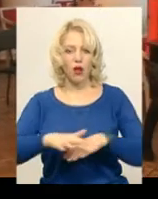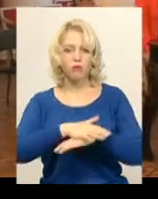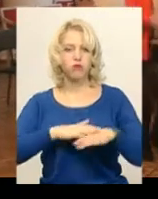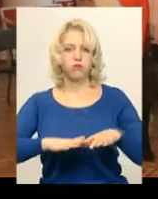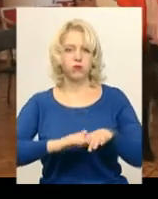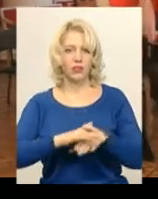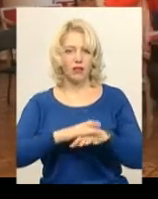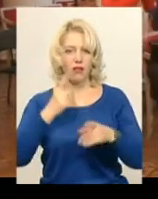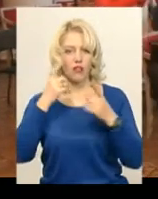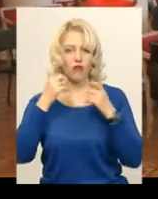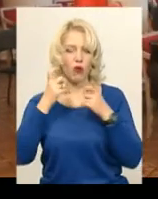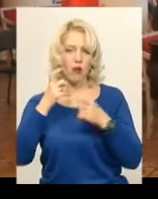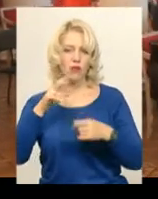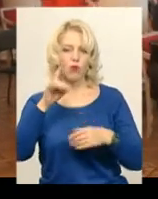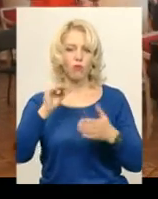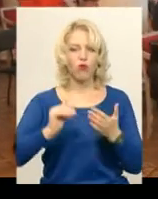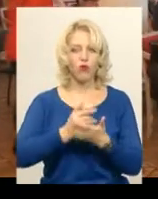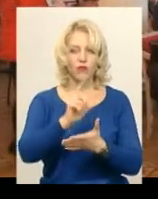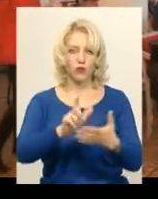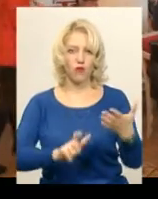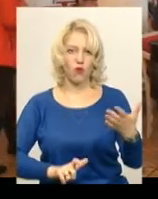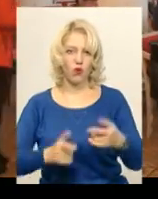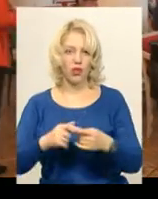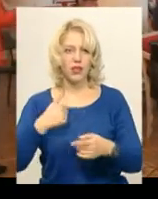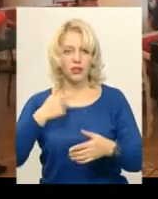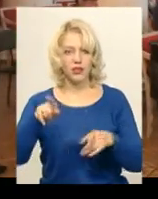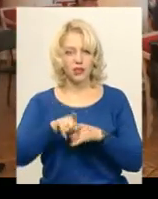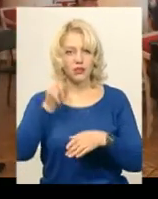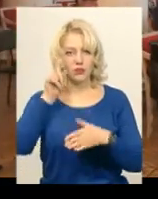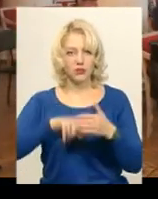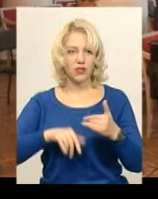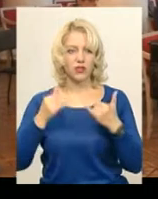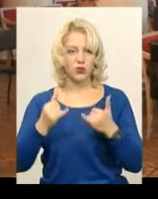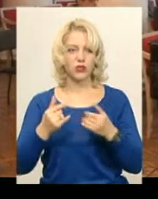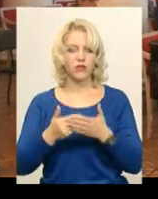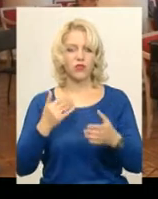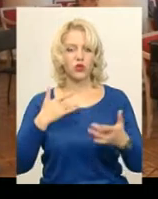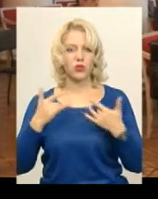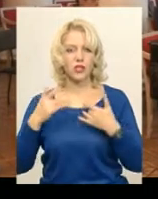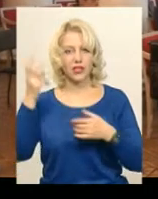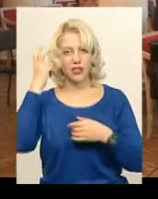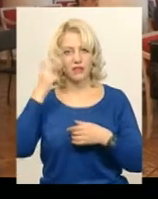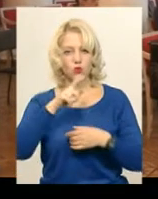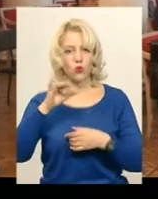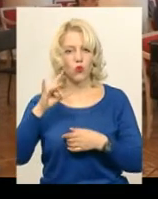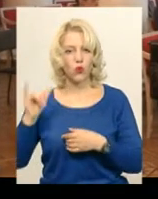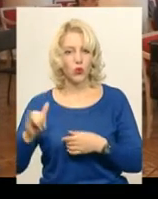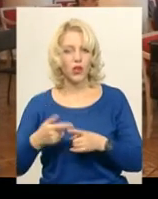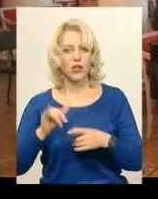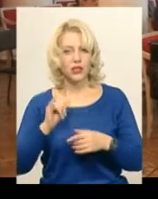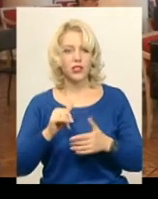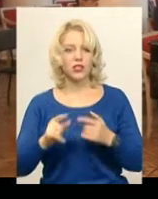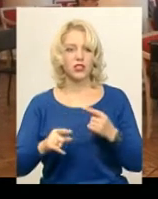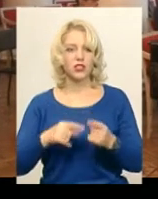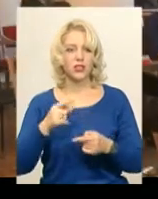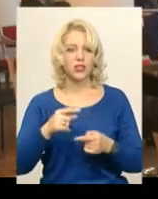інформацію про нові твори, скажімо, я так сподіваюся, сьогодні від концерту київського хору і на чолі з